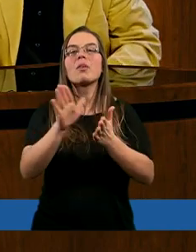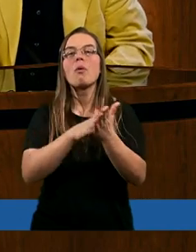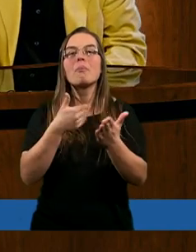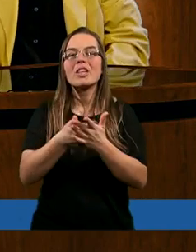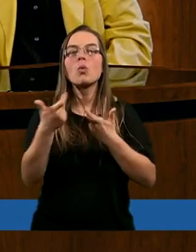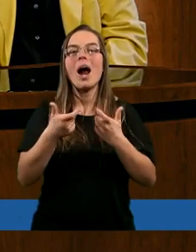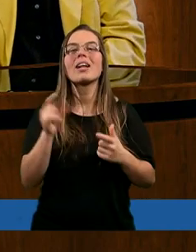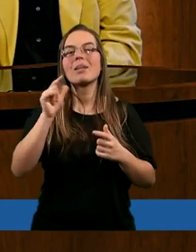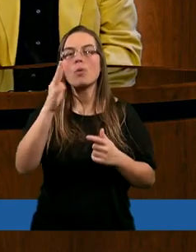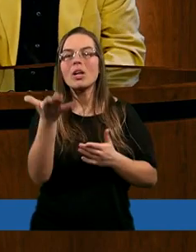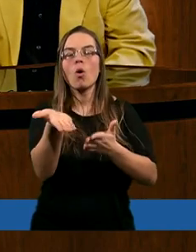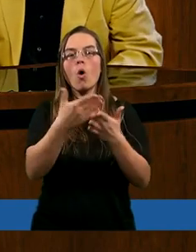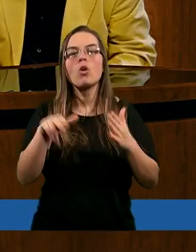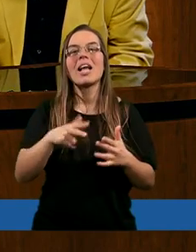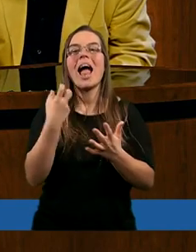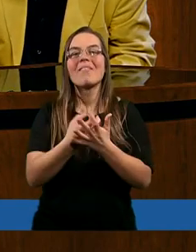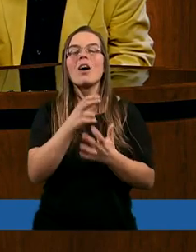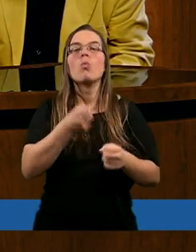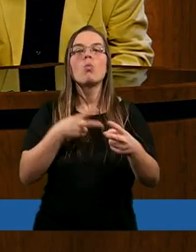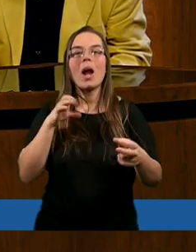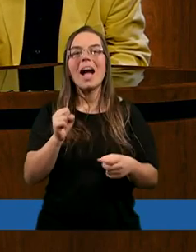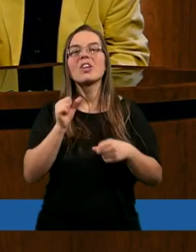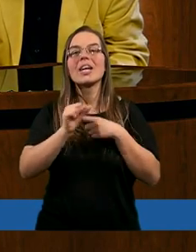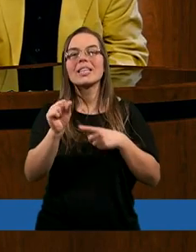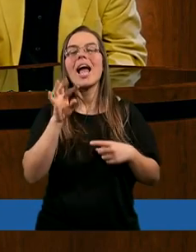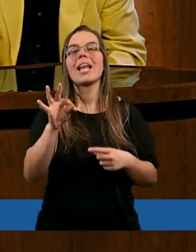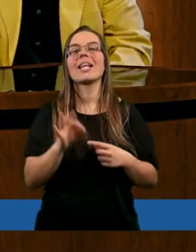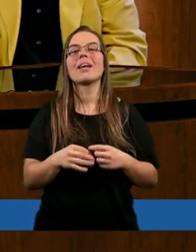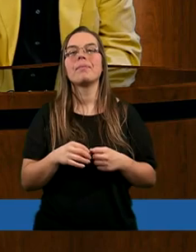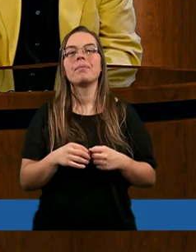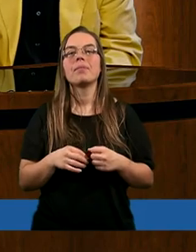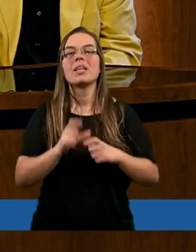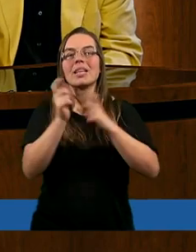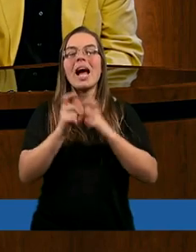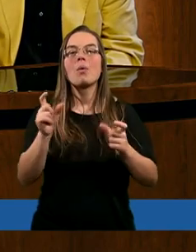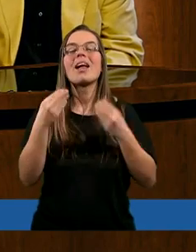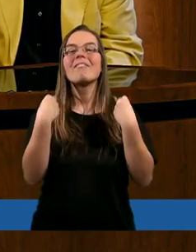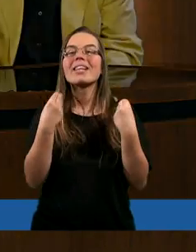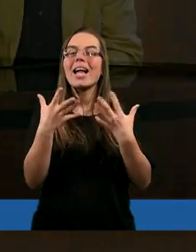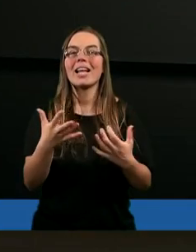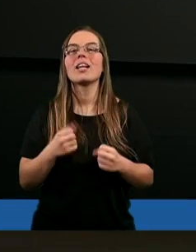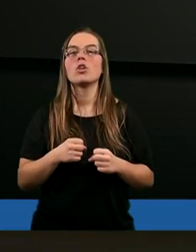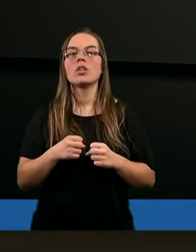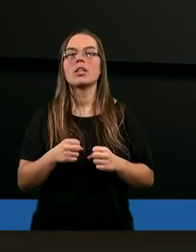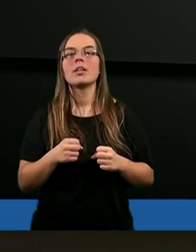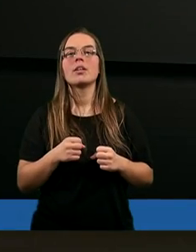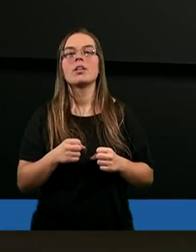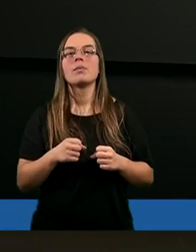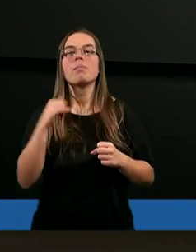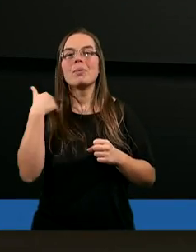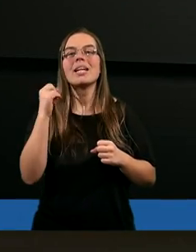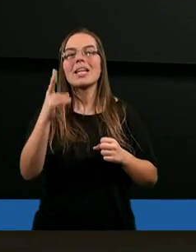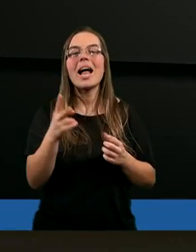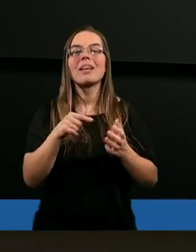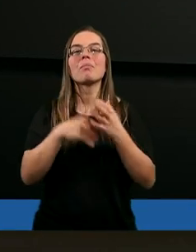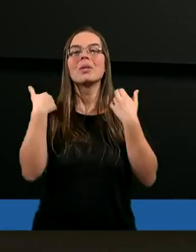z piątego rozdziału Ewangelii Łukasza jest fantastyczny. Ci rybacy